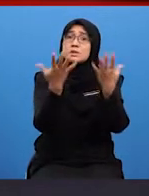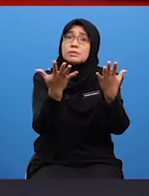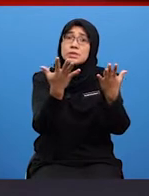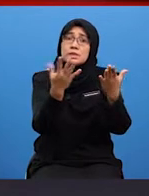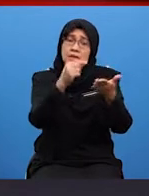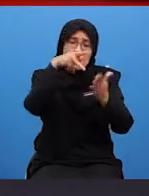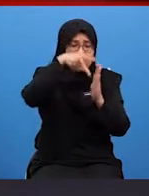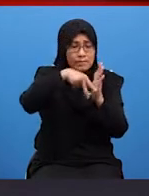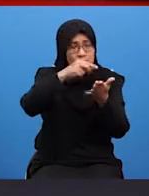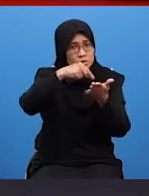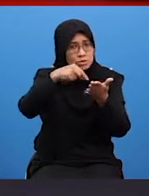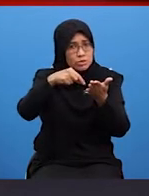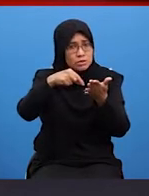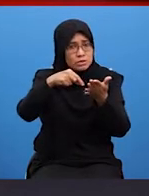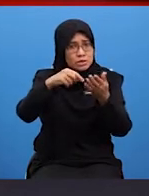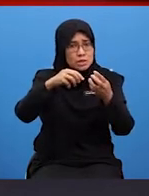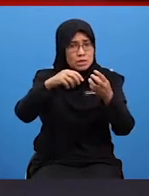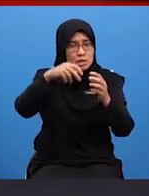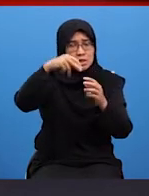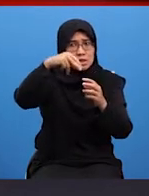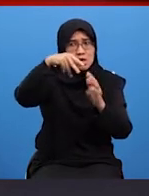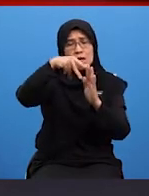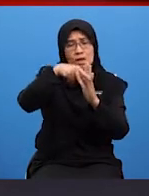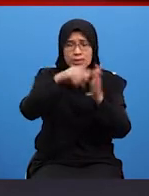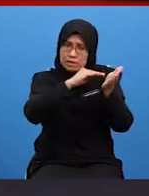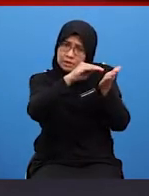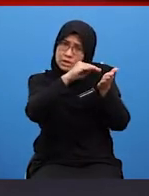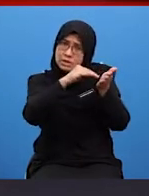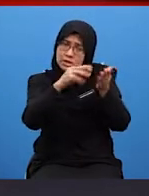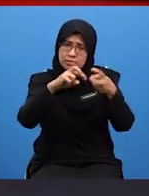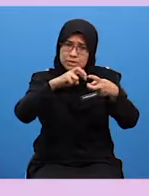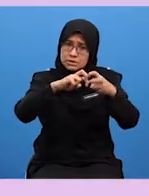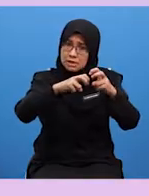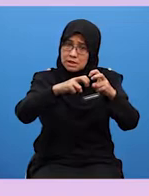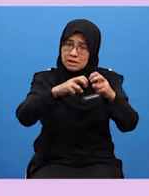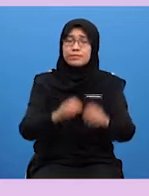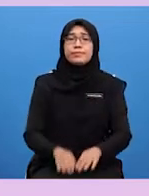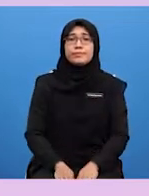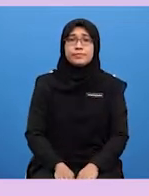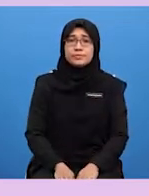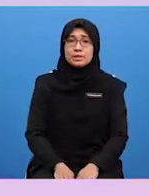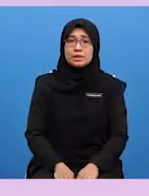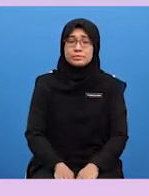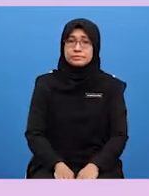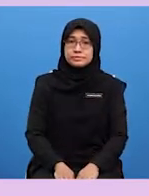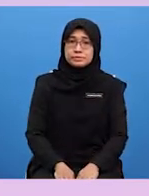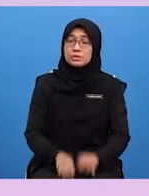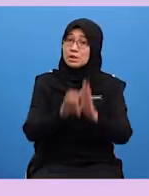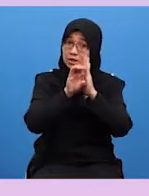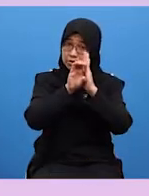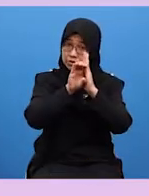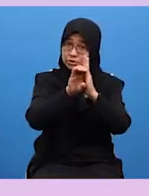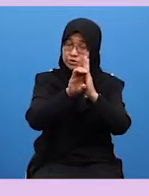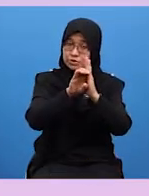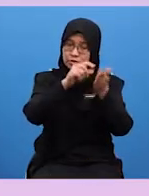penyataan masalah dibuat bagi contoh yang berikut Kita saksikan bersama Berikut merupakan contoh